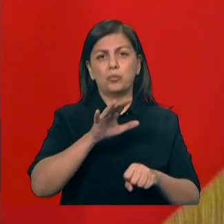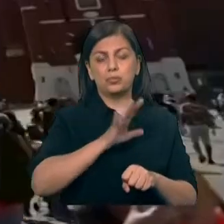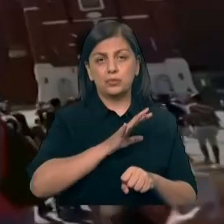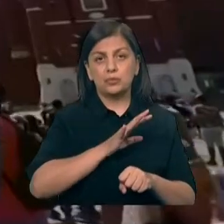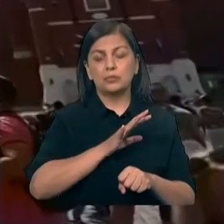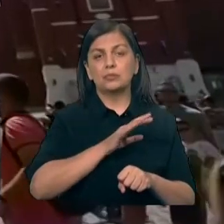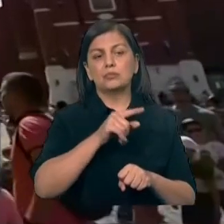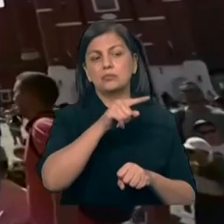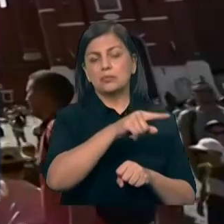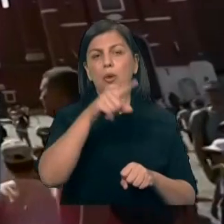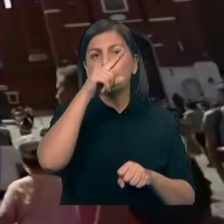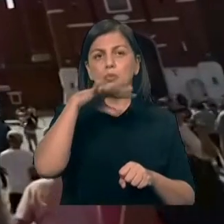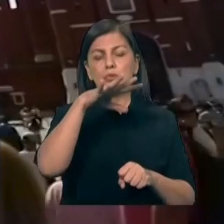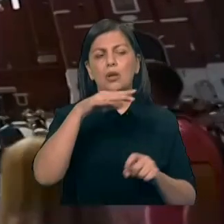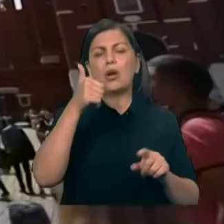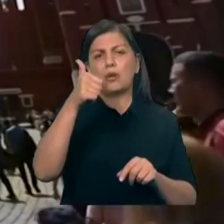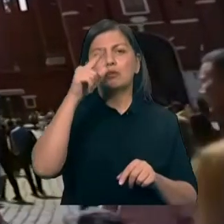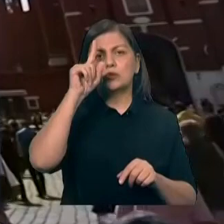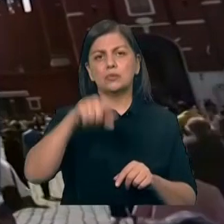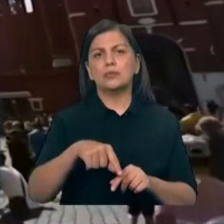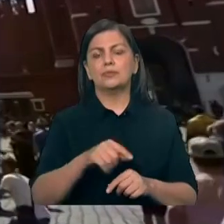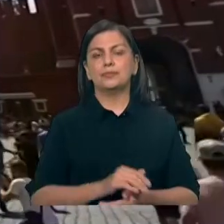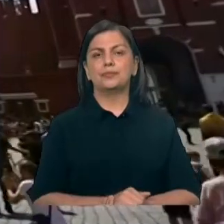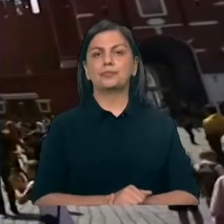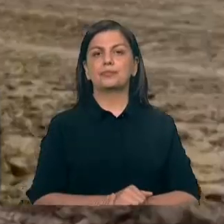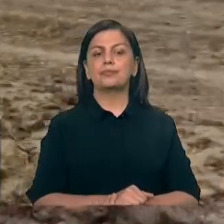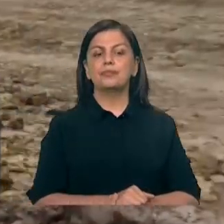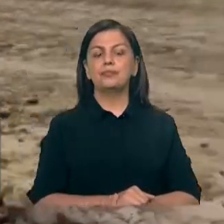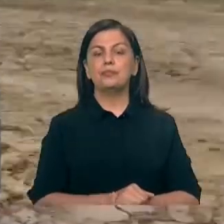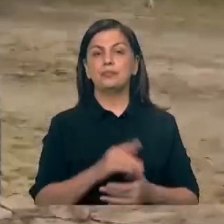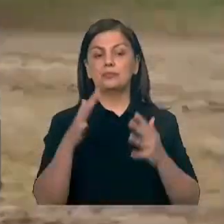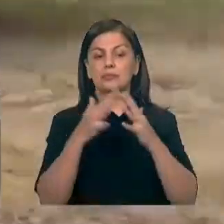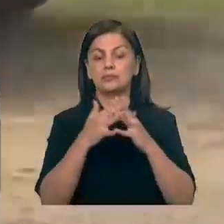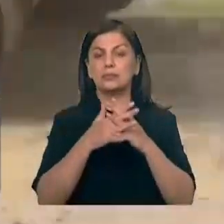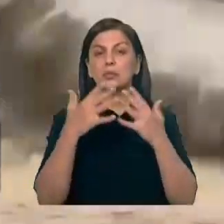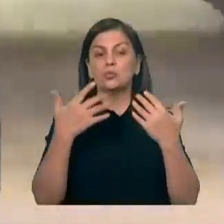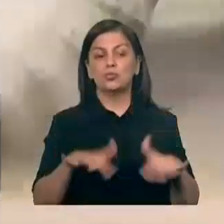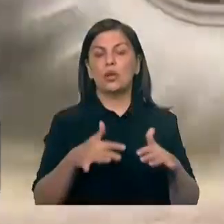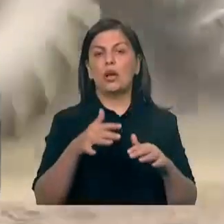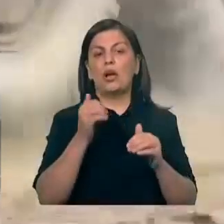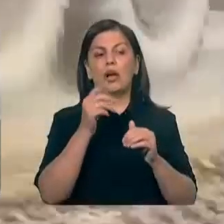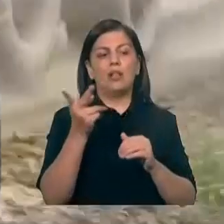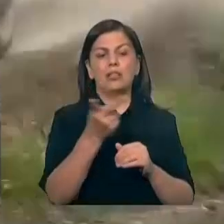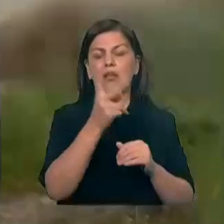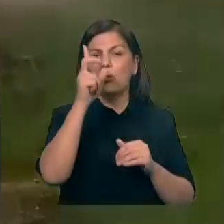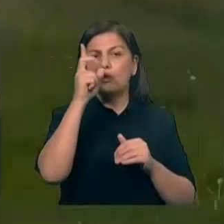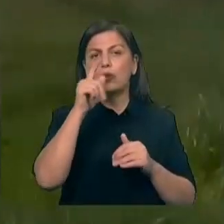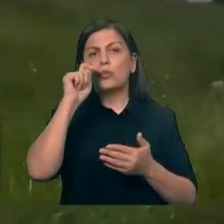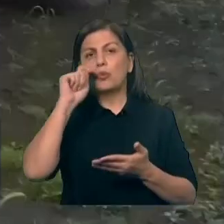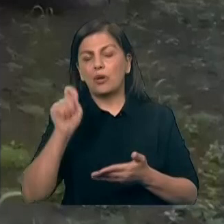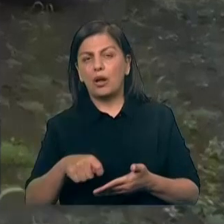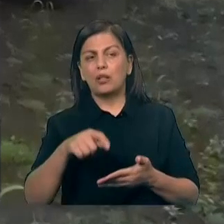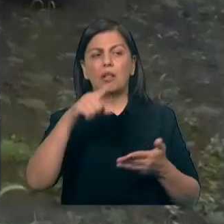bilər ki, bunu da Kremlidə çox yaxşı təsəvvür edə bilirlər. Bununla belə savaş artıq hər iki tərəfi yorub. Həm Ukraynada,